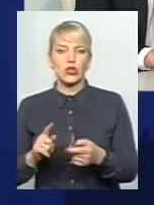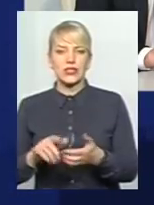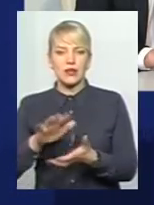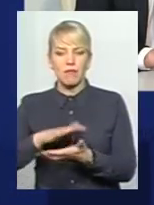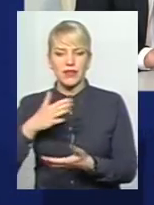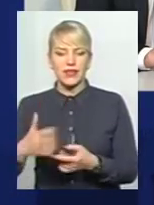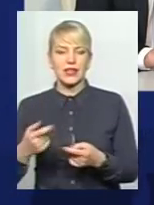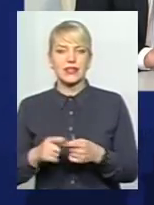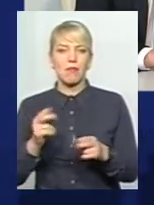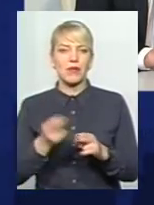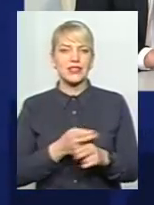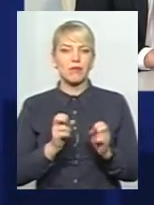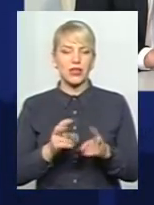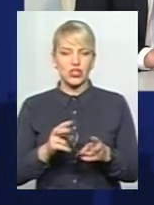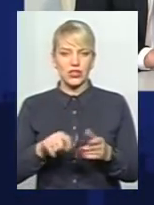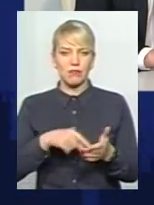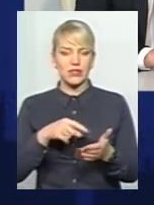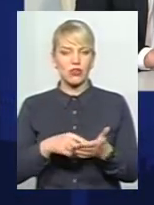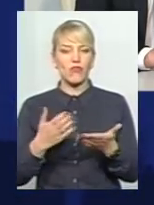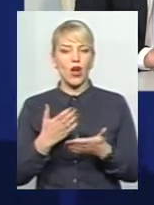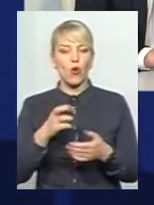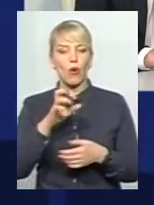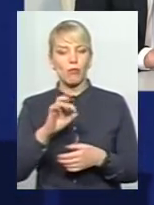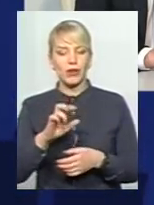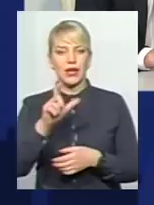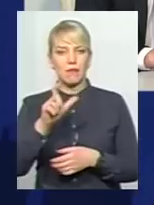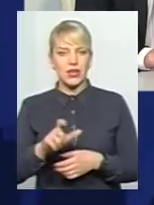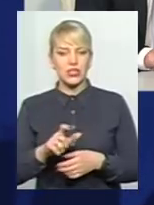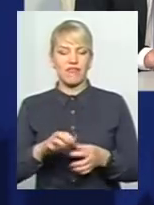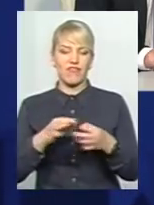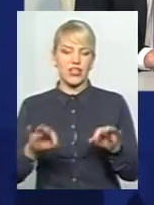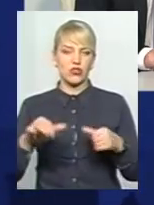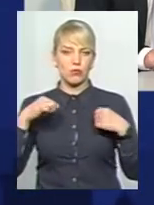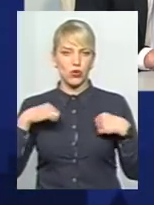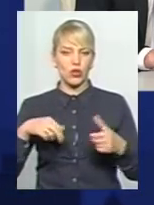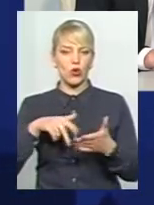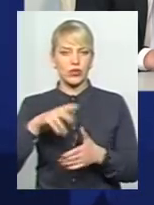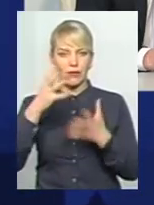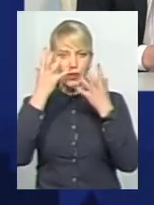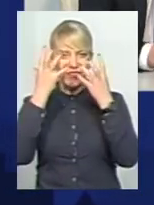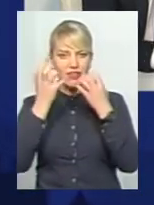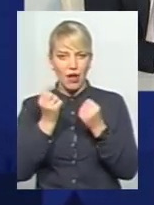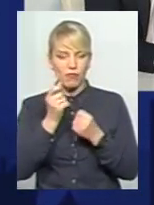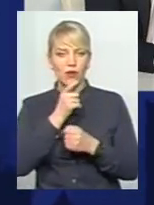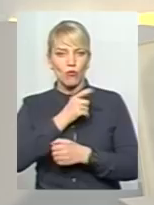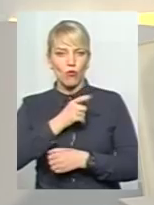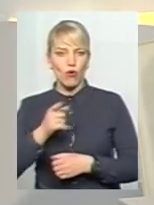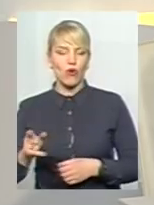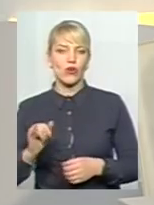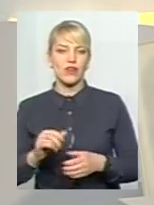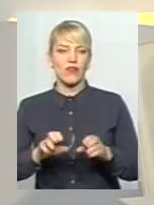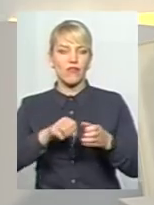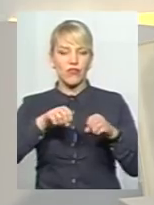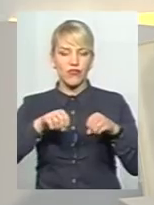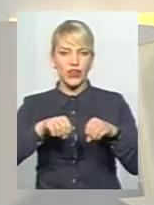безпечне місто, в якому б мешканець вільно, спокійно ходив би в темну пору, а отже, вирішення питання по